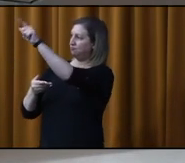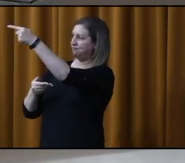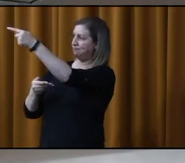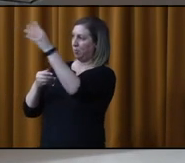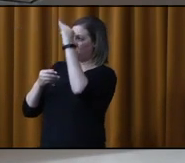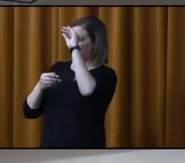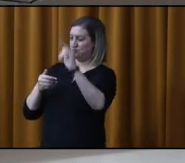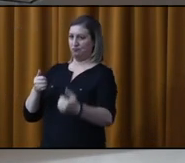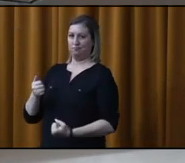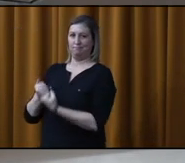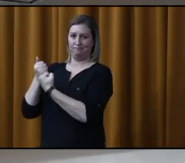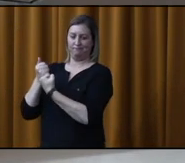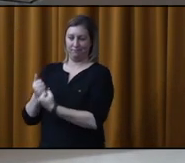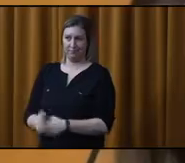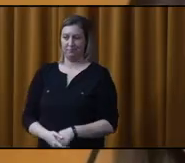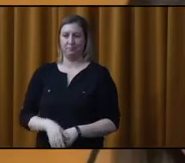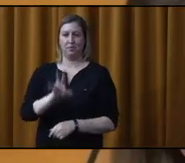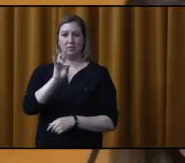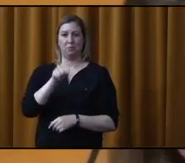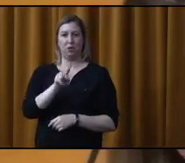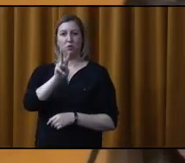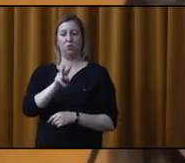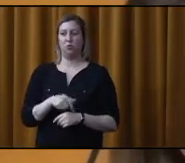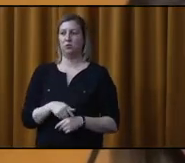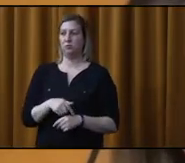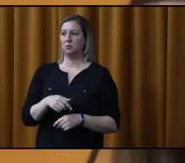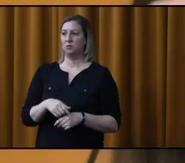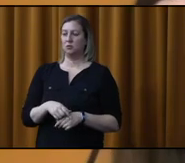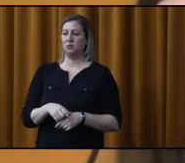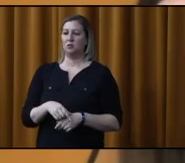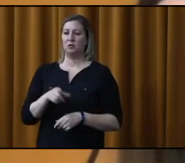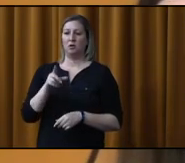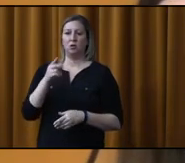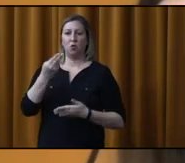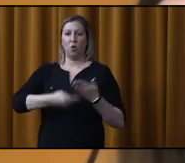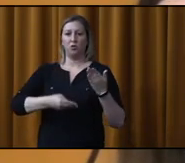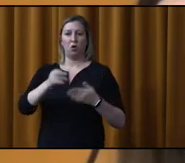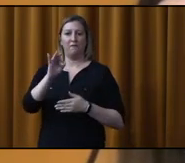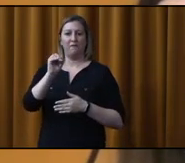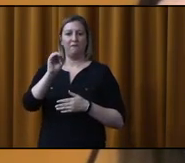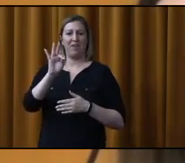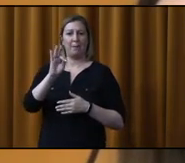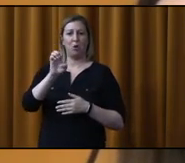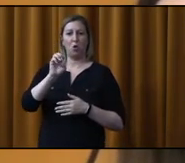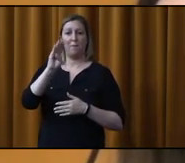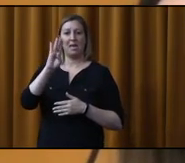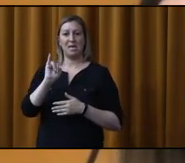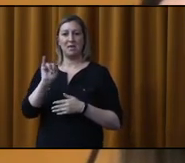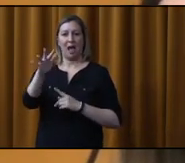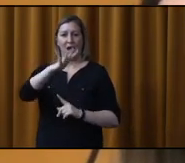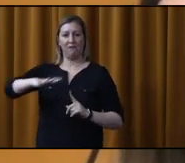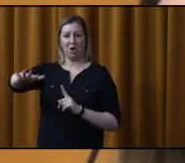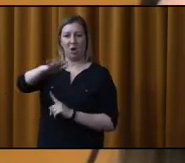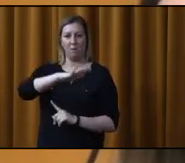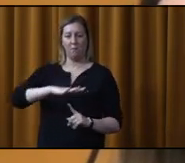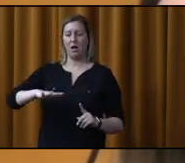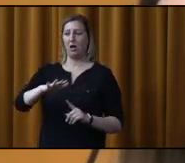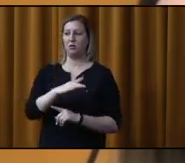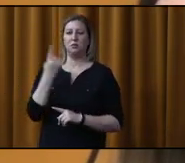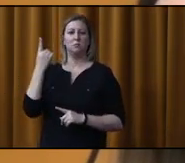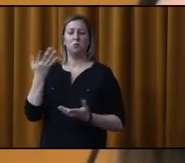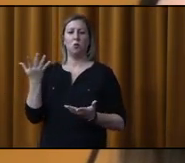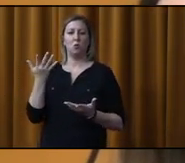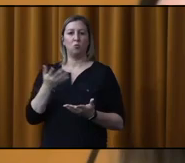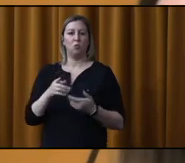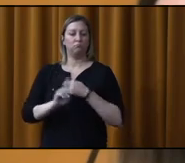Président. Merci. 7.2. Il s'agit ici d'octroyer le contrat, l'affirme EBI Environnement Incorporé, pour la disposition